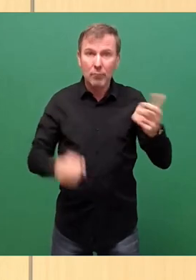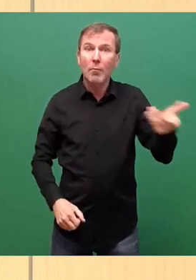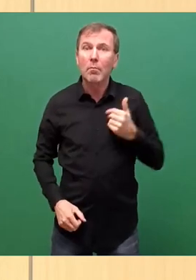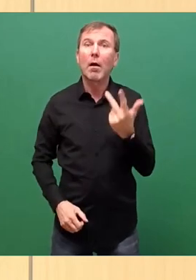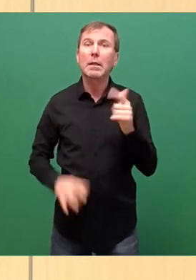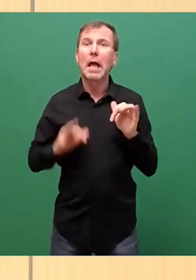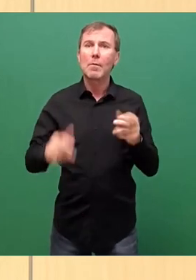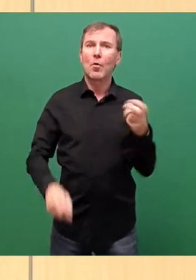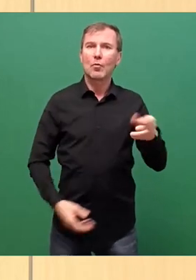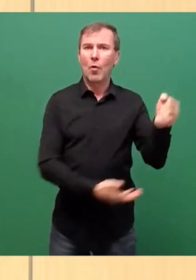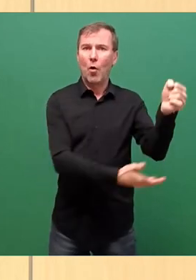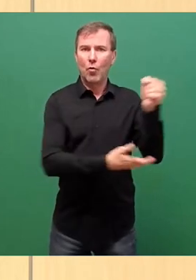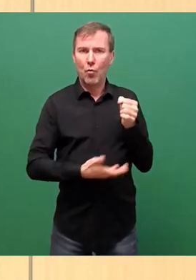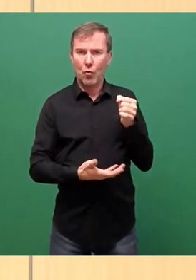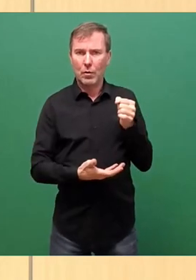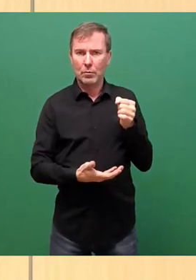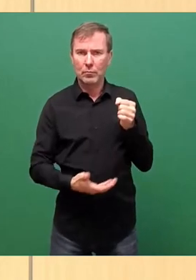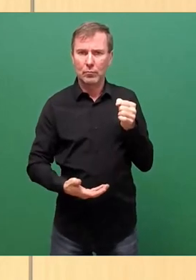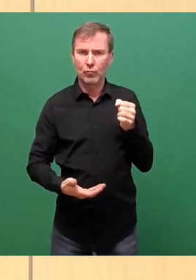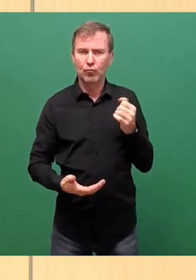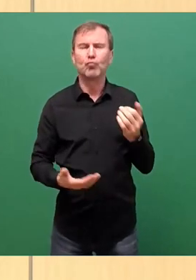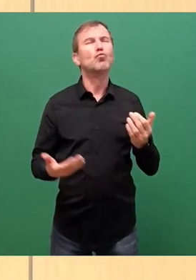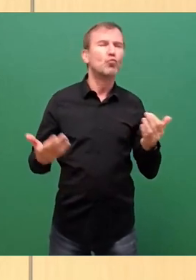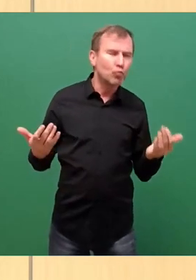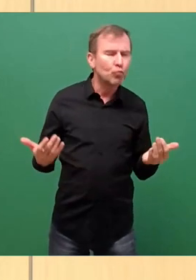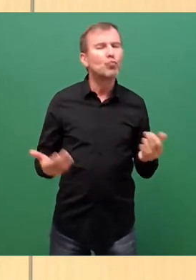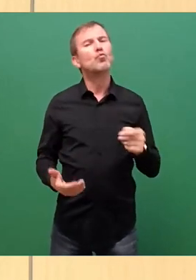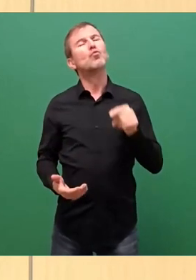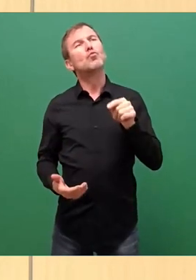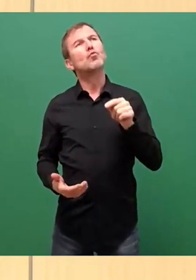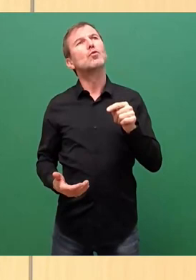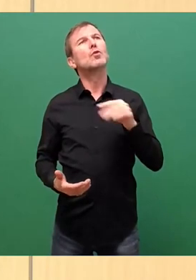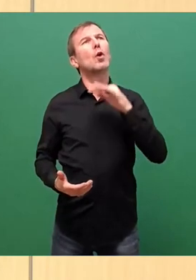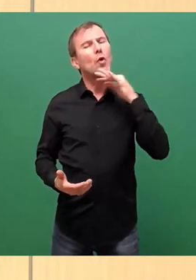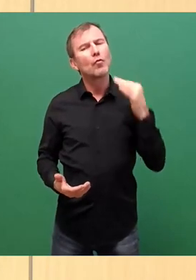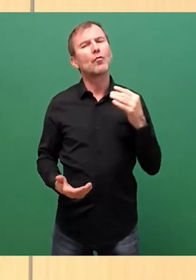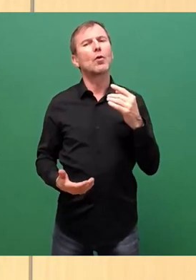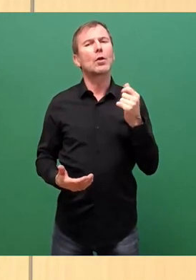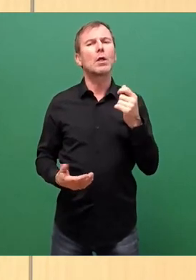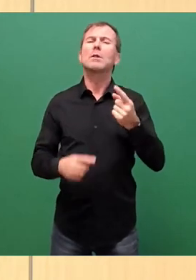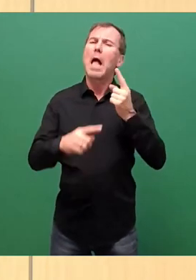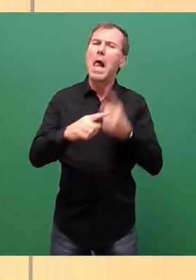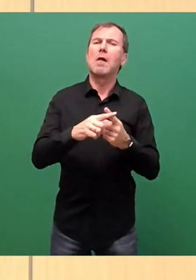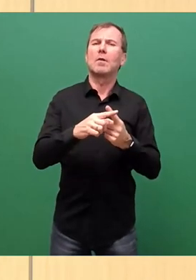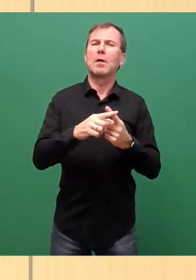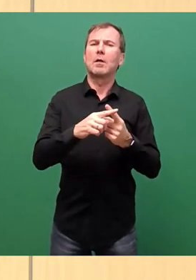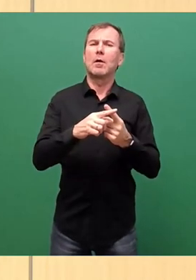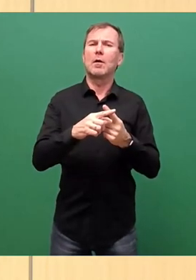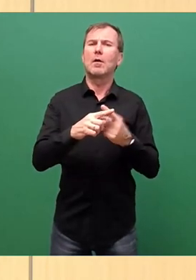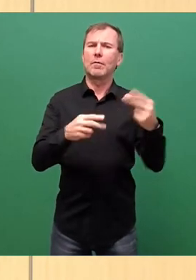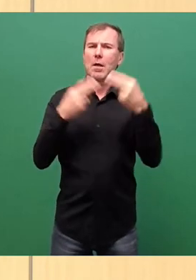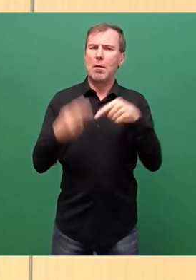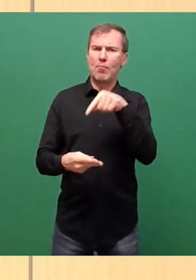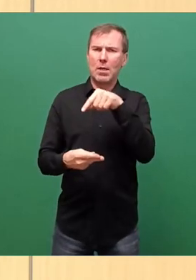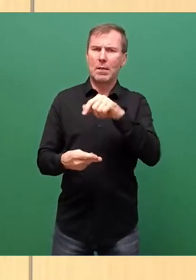So, das ist etwas mehr als die Hälfte, glaube ich, die Hälfte der Finanzierung für dieses Pilotprojekt. Und dann können wir drei